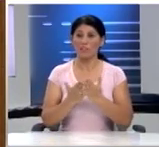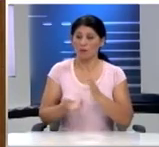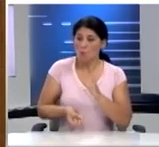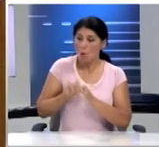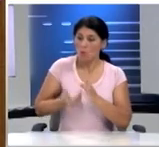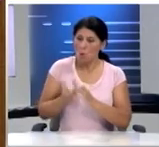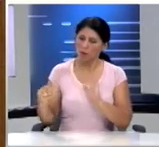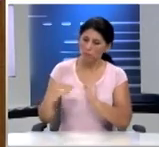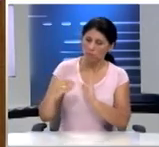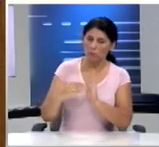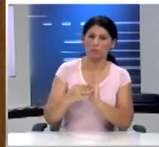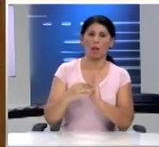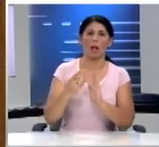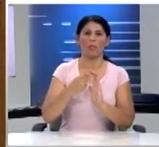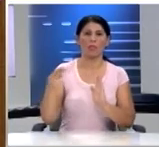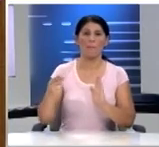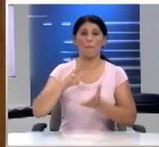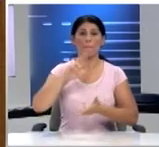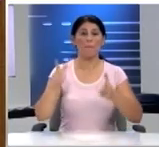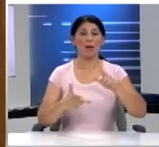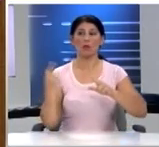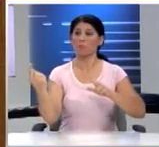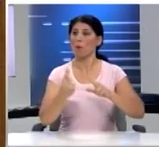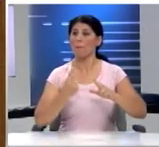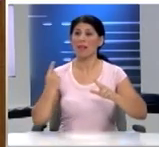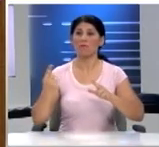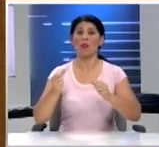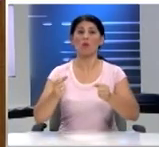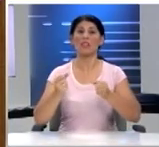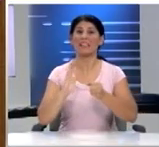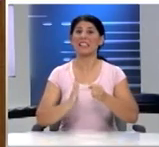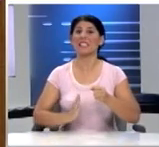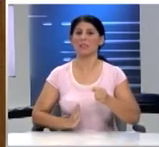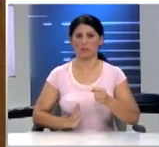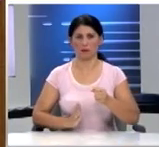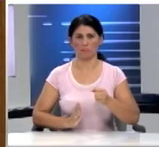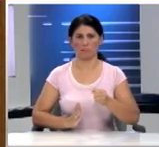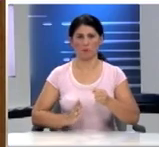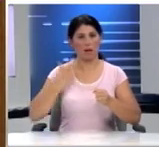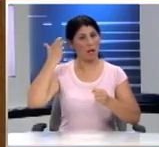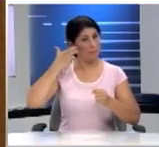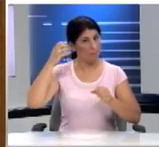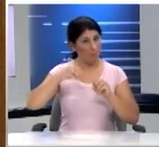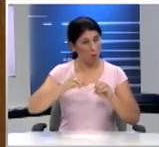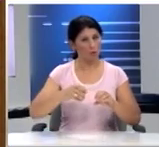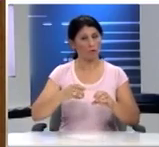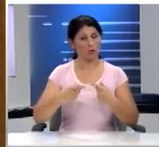για την παγκόσμια οικολογική κρίση Παροχή κινήτρων στους μαθητές και επιμόρφωση των εκπαιδευτικών